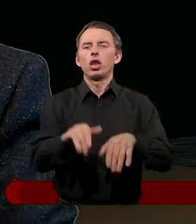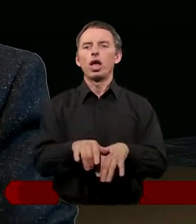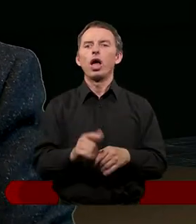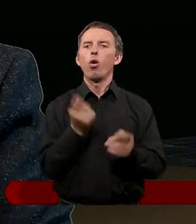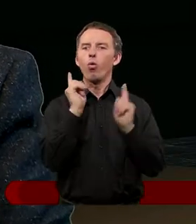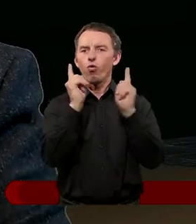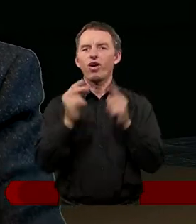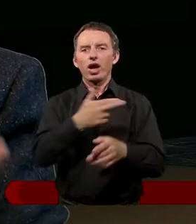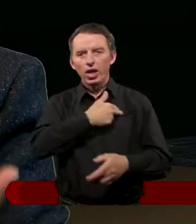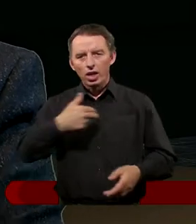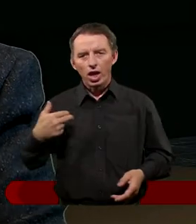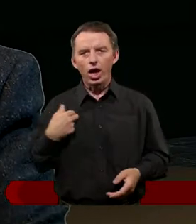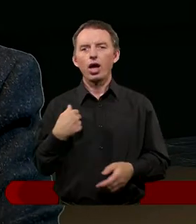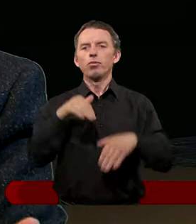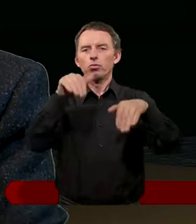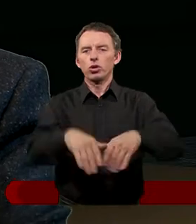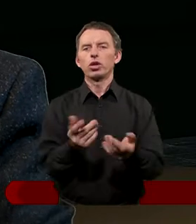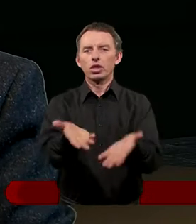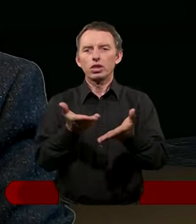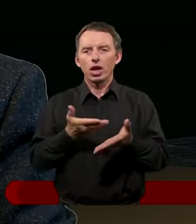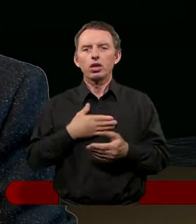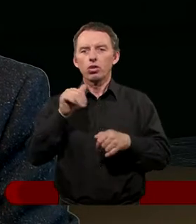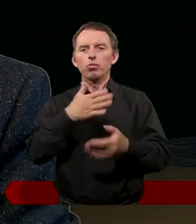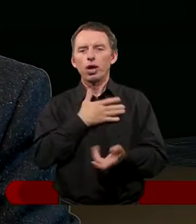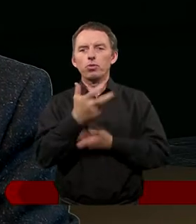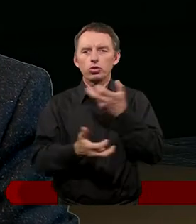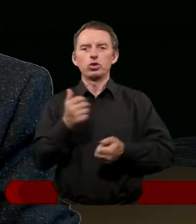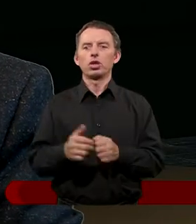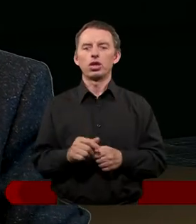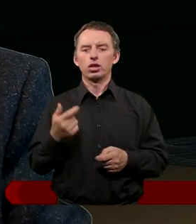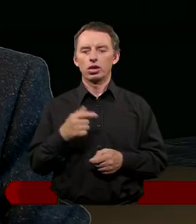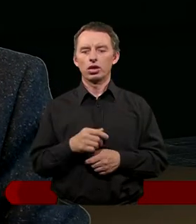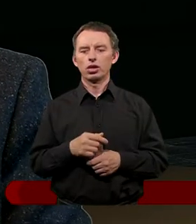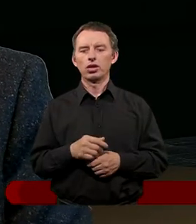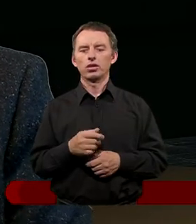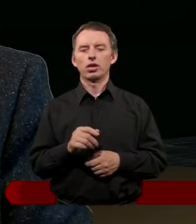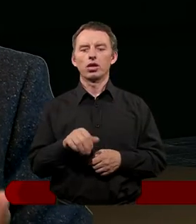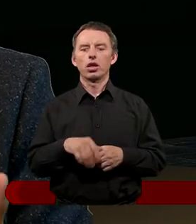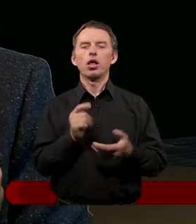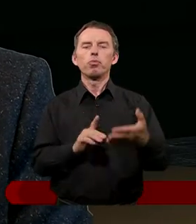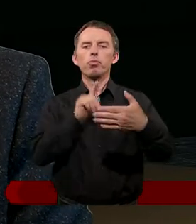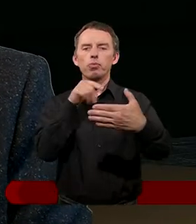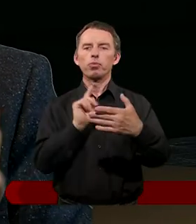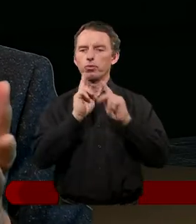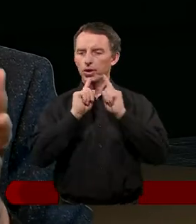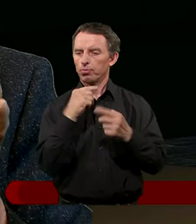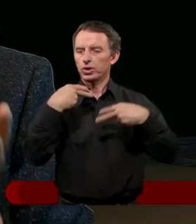mówię nam, bo odnoszę to do tych miast, tak jakby to nas dotyczyło. Bo to samo można przeczytać, ale Ty